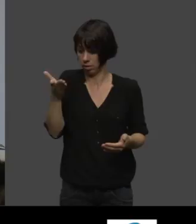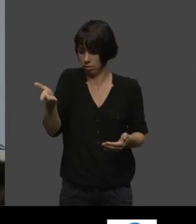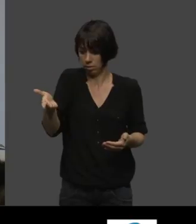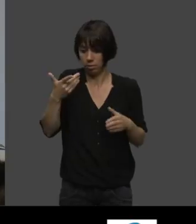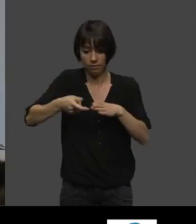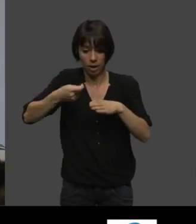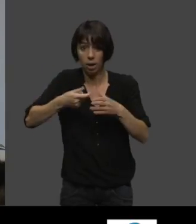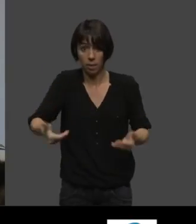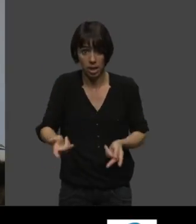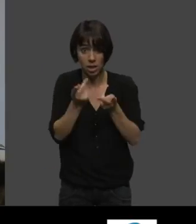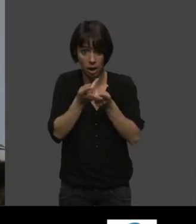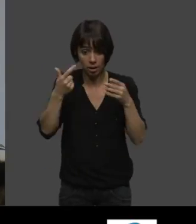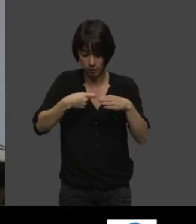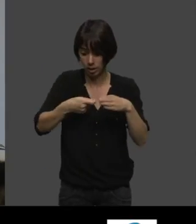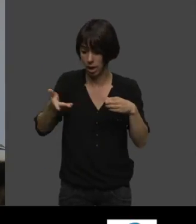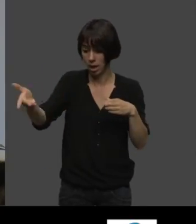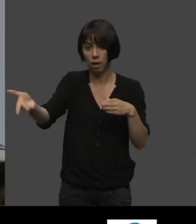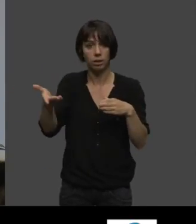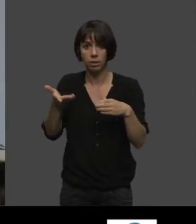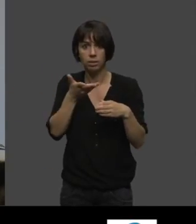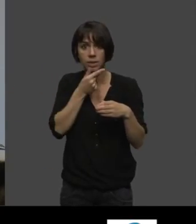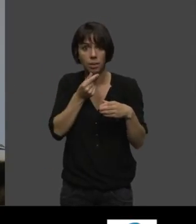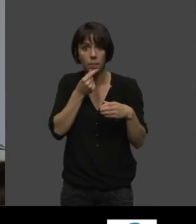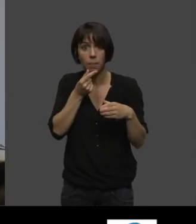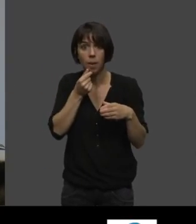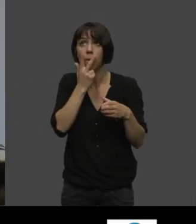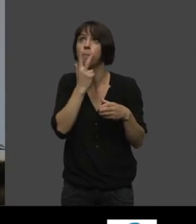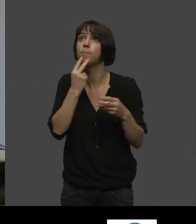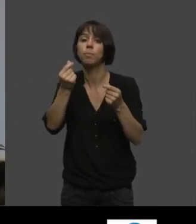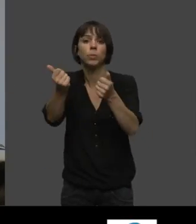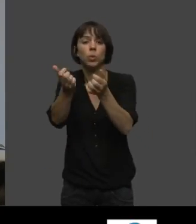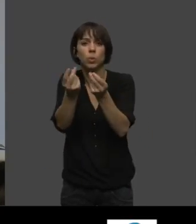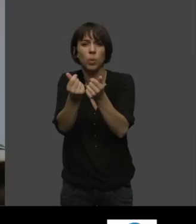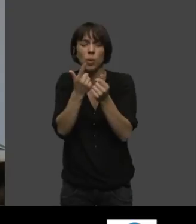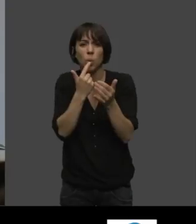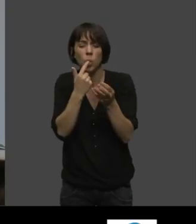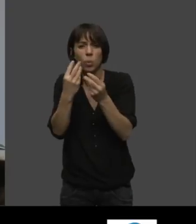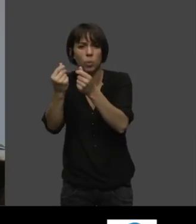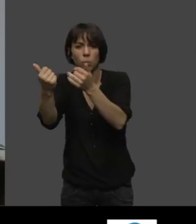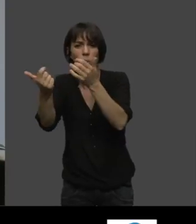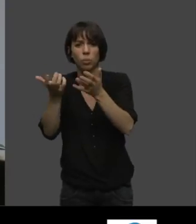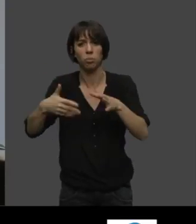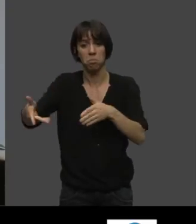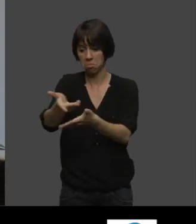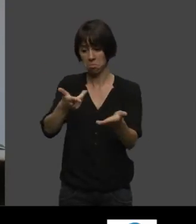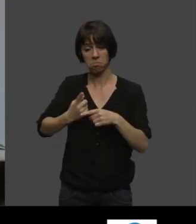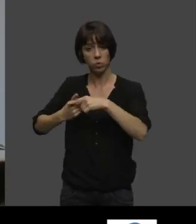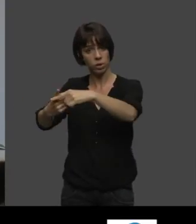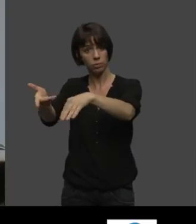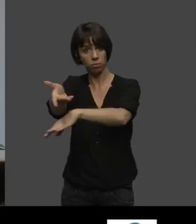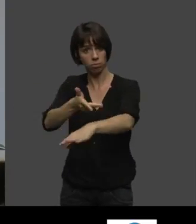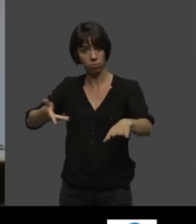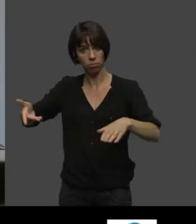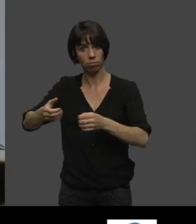quand même très, très, très sympas. Certaines sont foliches, d'autres. Non, c'est bien. Voilà. Il les